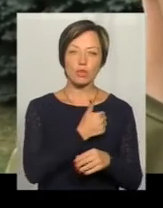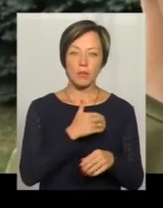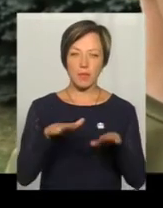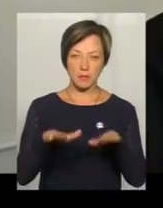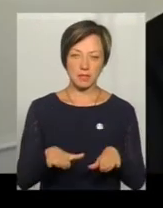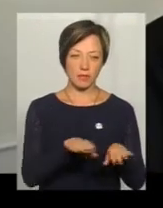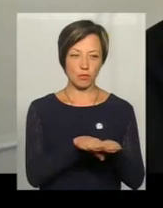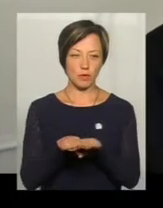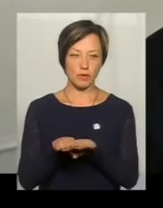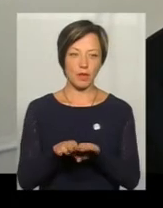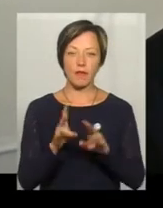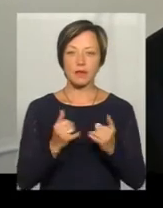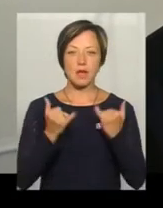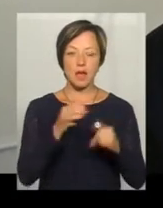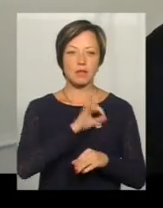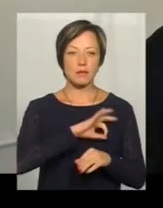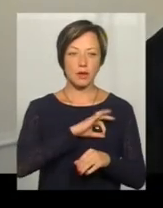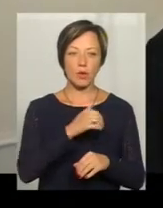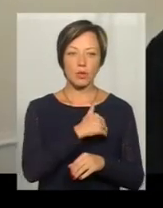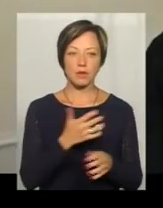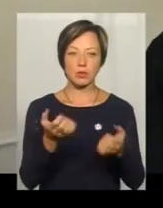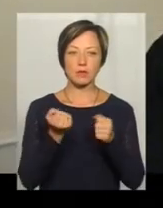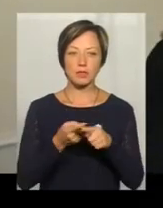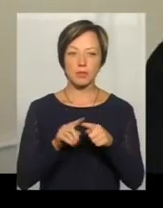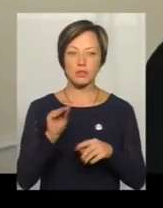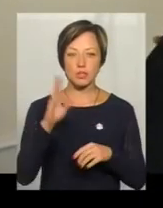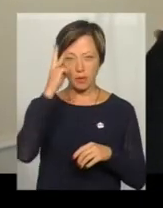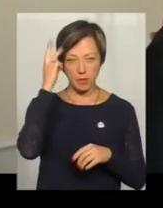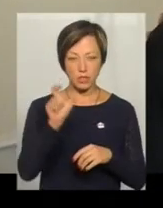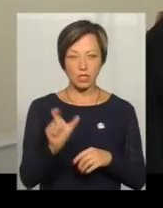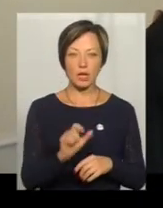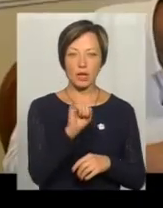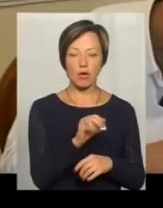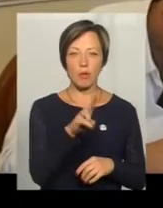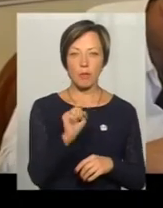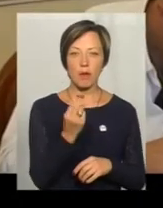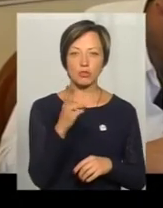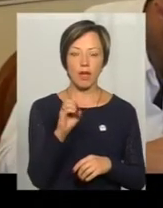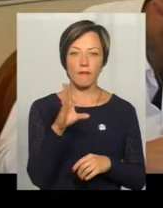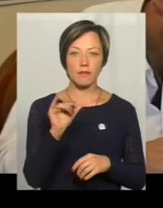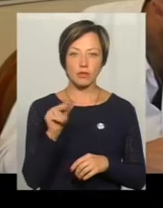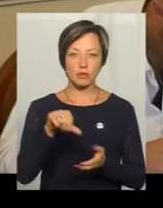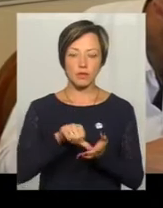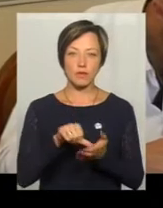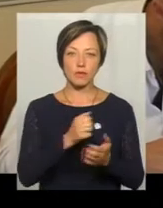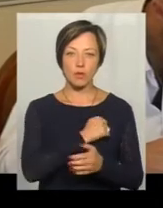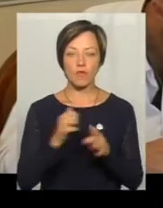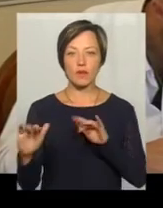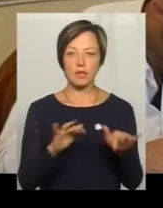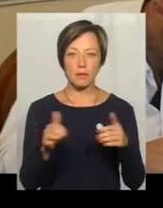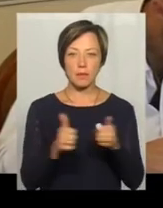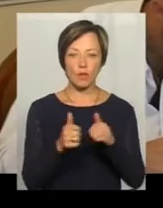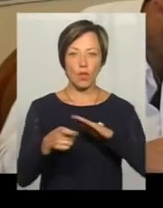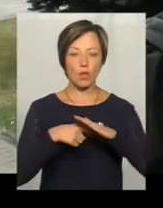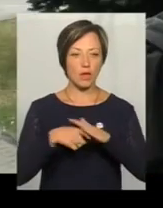місцевому рівні. Назаради Пільг, каже, хотів отримати це посвідчення хмельничанин Ігор Пашкевич. Він брав участь у військових діях поблизу Донецького